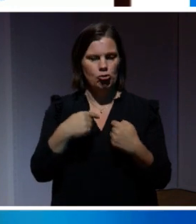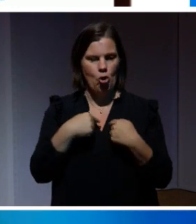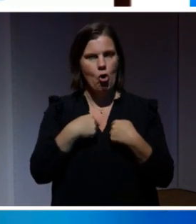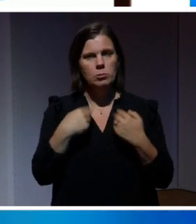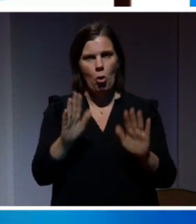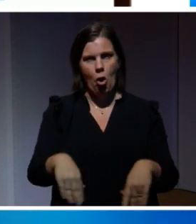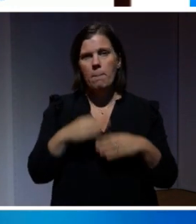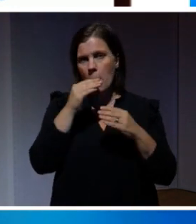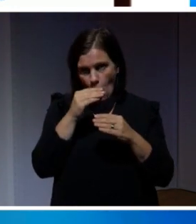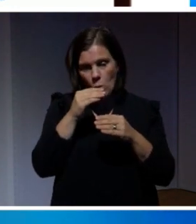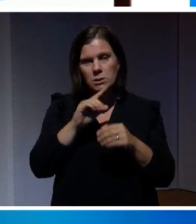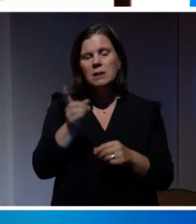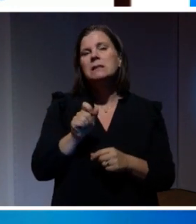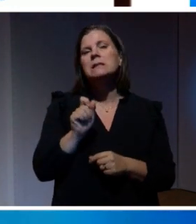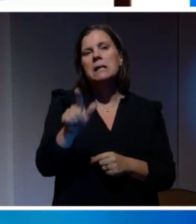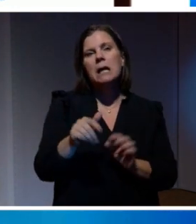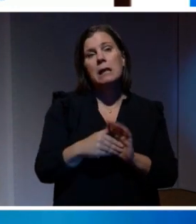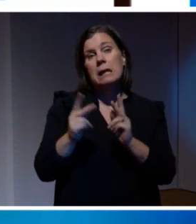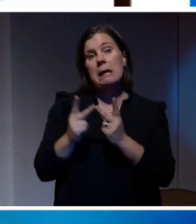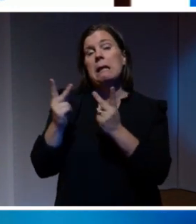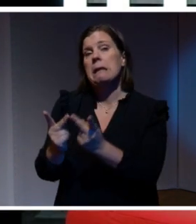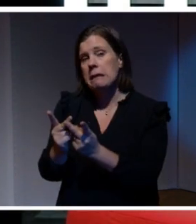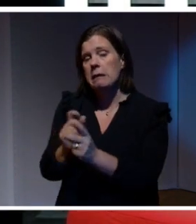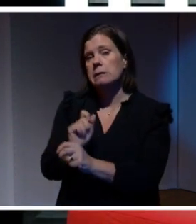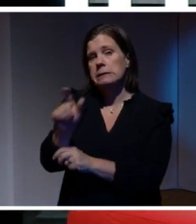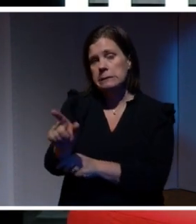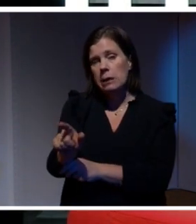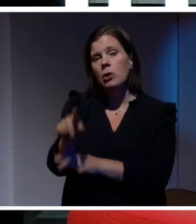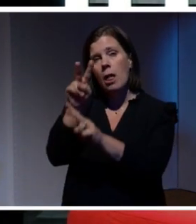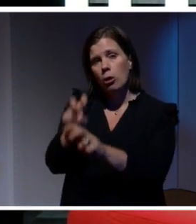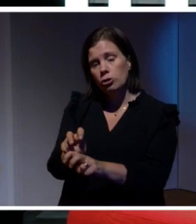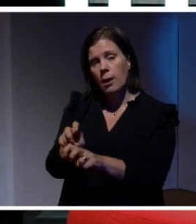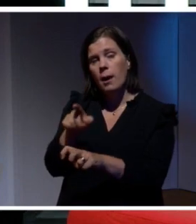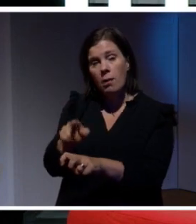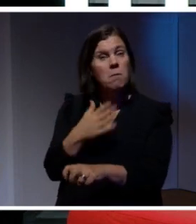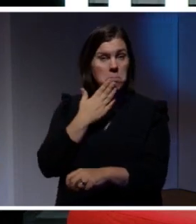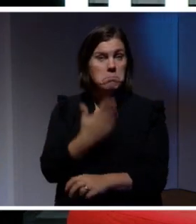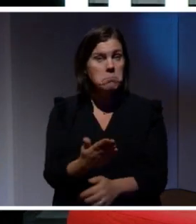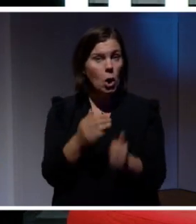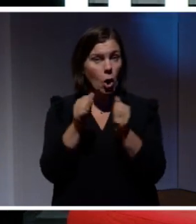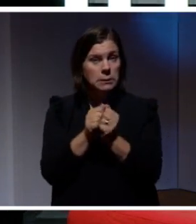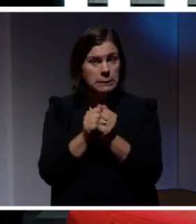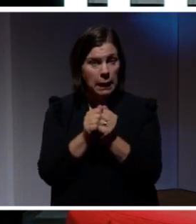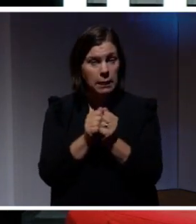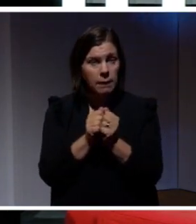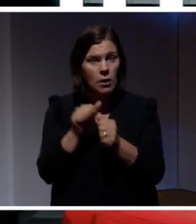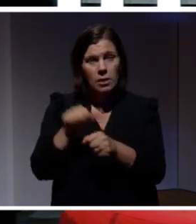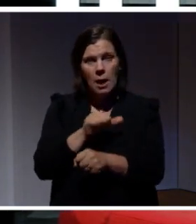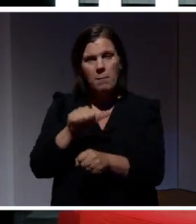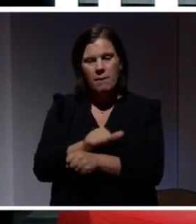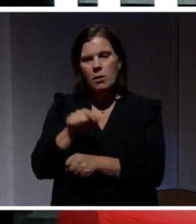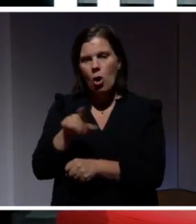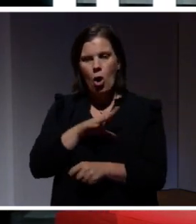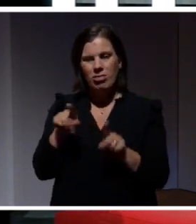jag som blåste. Och sen skickades det här till klinik. Och sen så analyserades det här. Och det här var ett jättebra sätt för terapeuterna att få